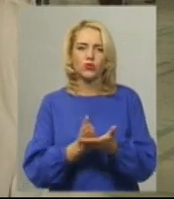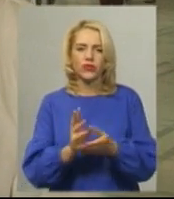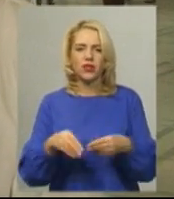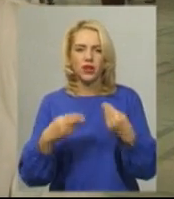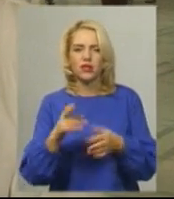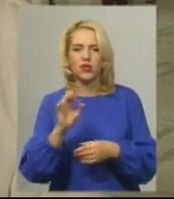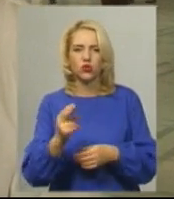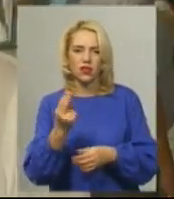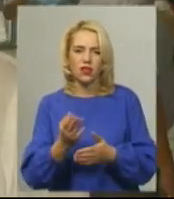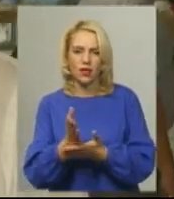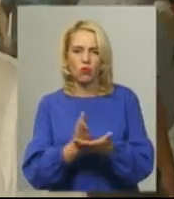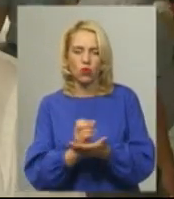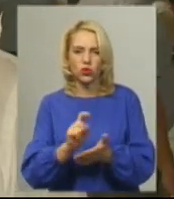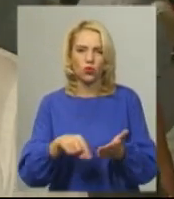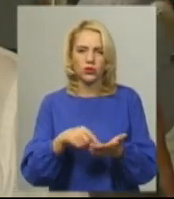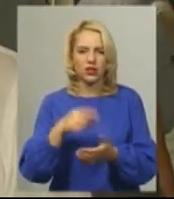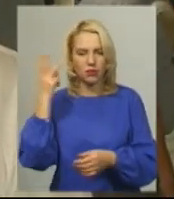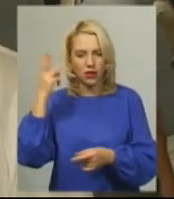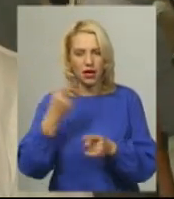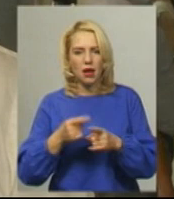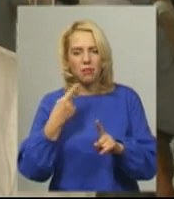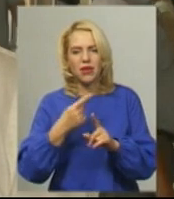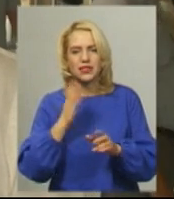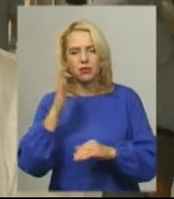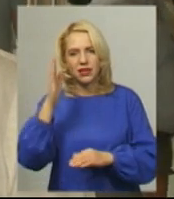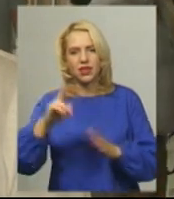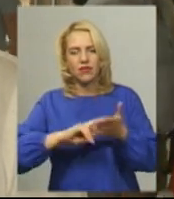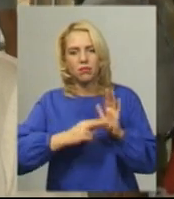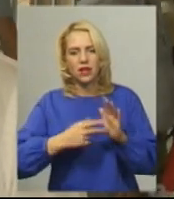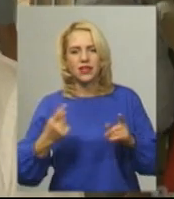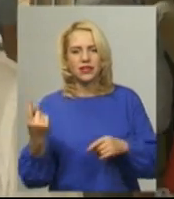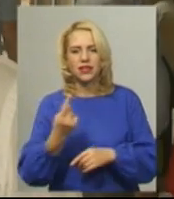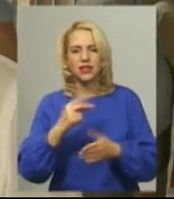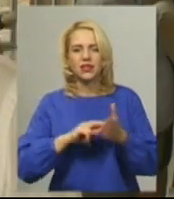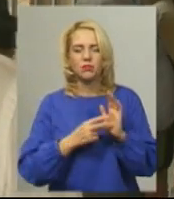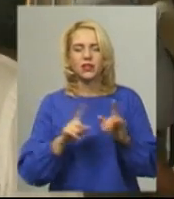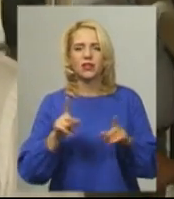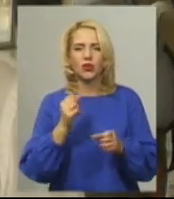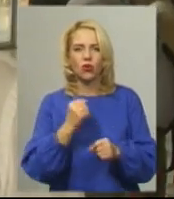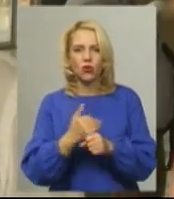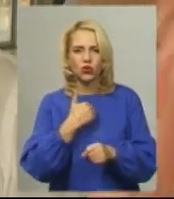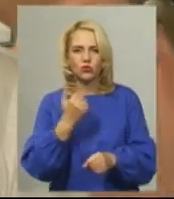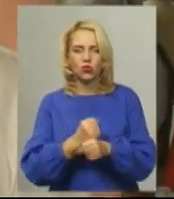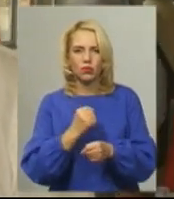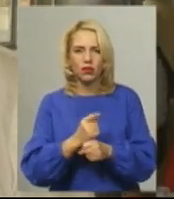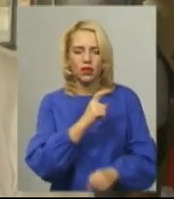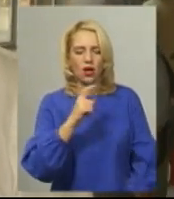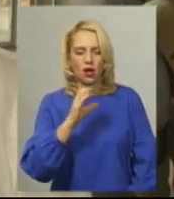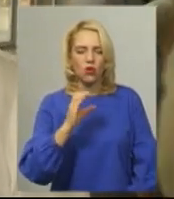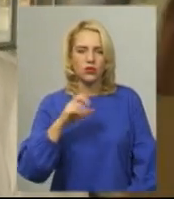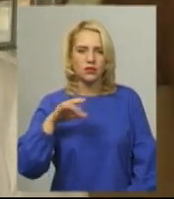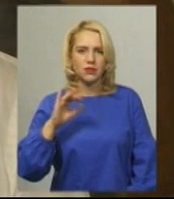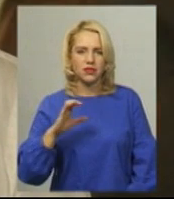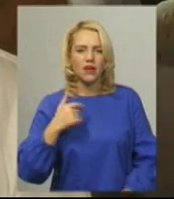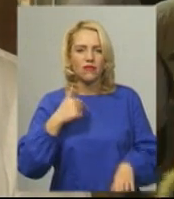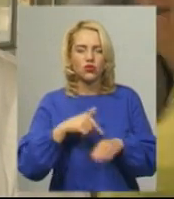області і в місті Хмельницькому. Наші перспективні плани – це єдиний план, який ми хочемо зробити хоспис, тому що ми відчуваємо, що сьогодні є дуже багато